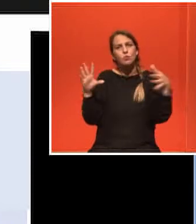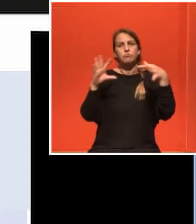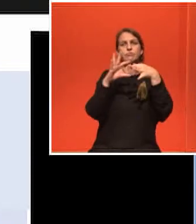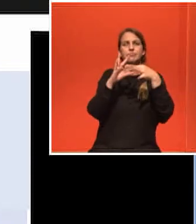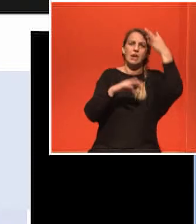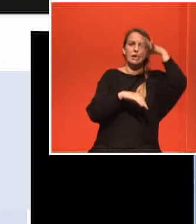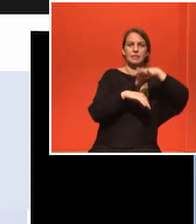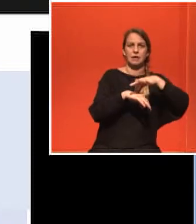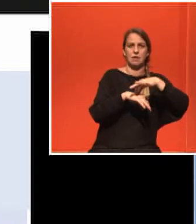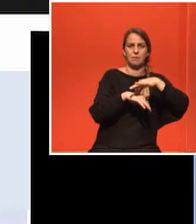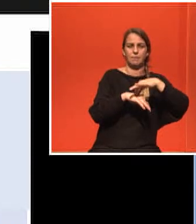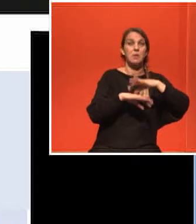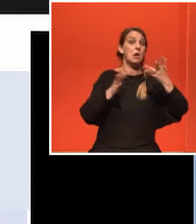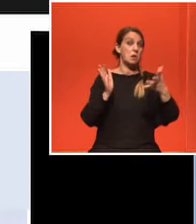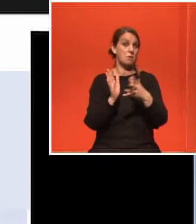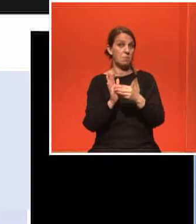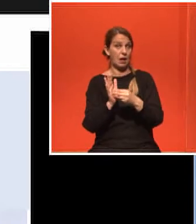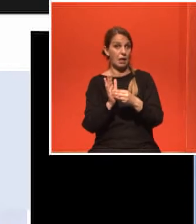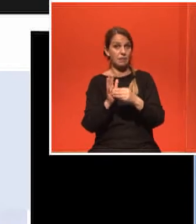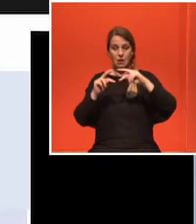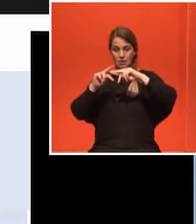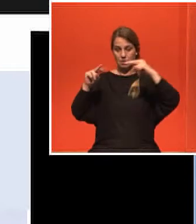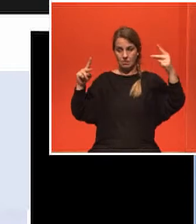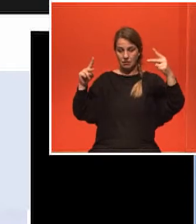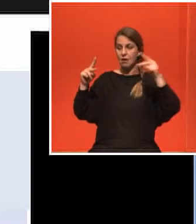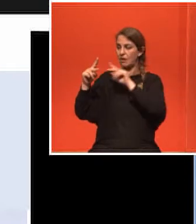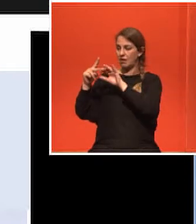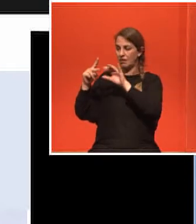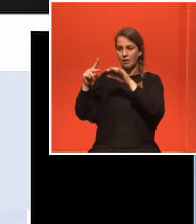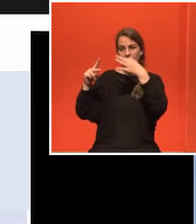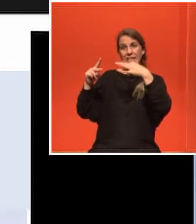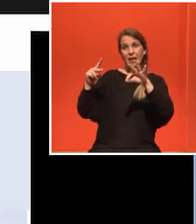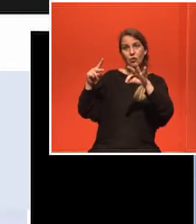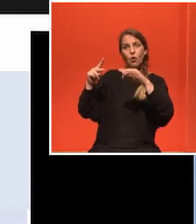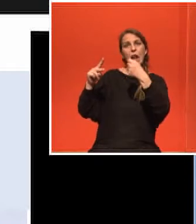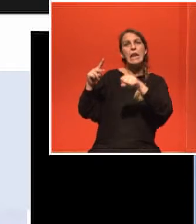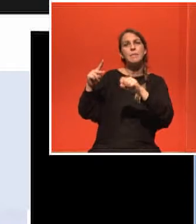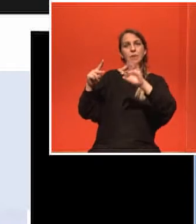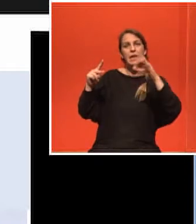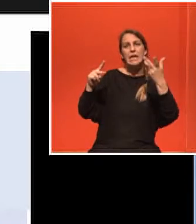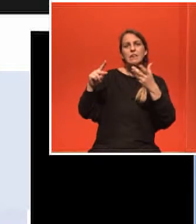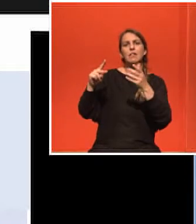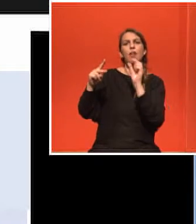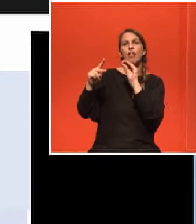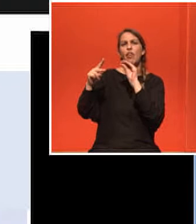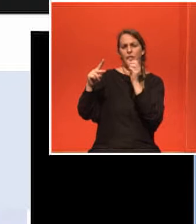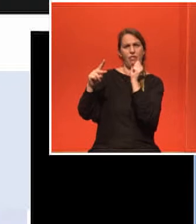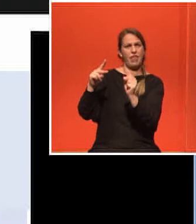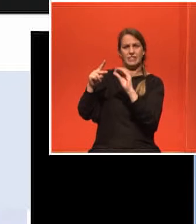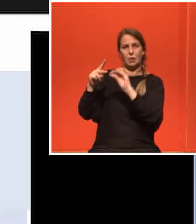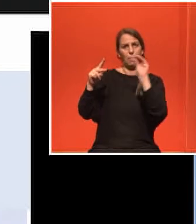ξέρουμε ότι μπορεί πολλές φορές να λείπουν κομμάτια από το γεννητικό υλικό ή να έχουν μπει σε λάθος θέση να έχουν